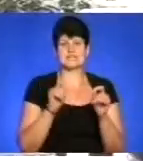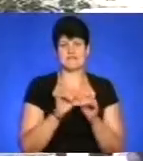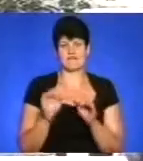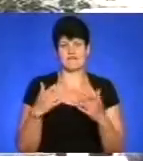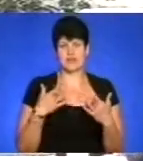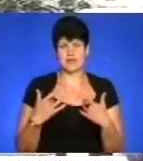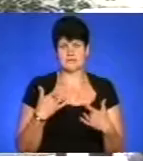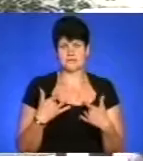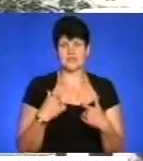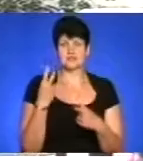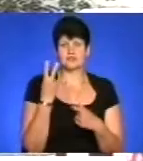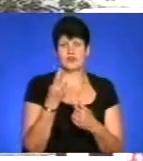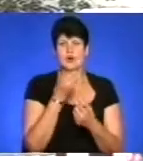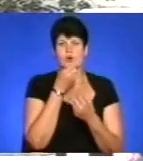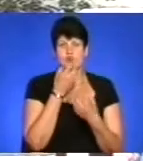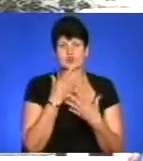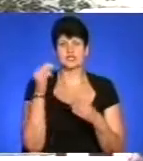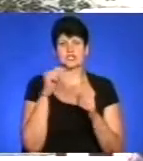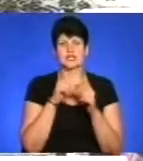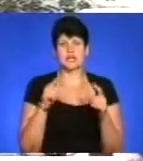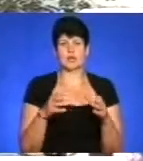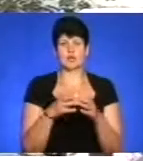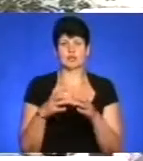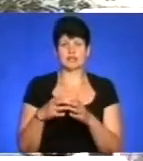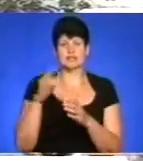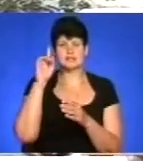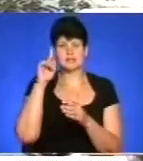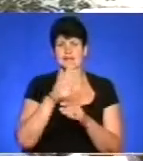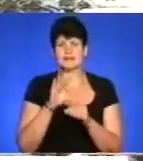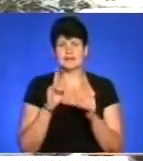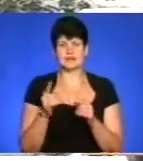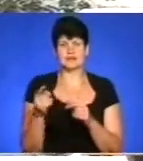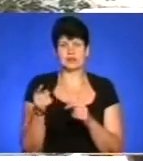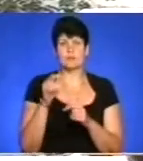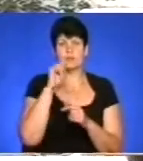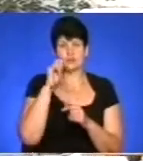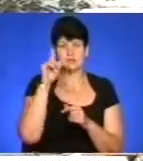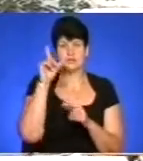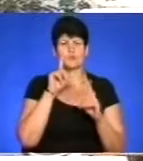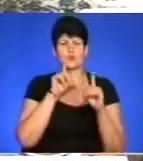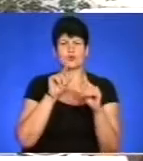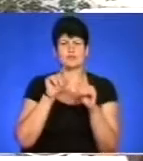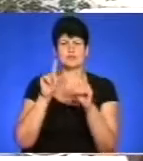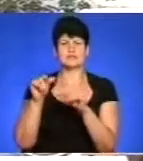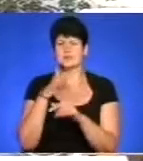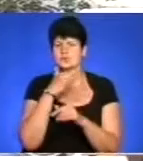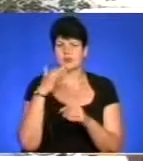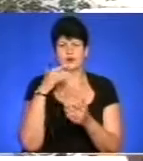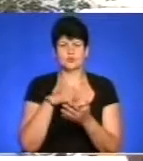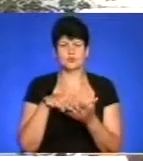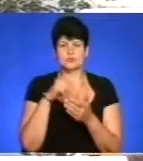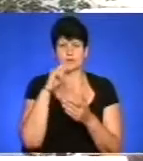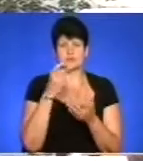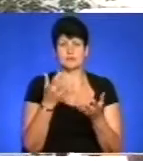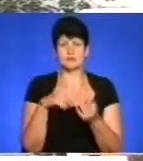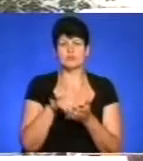таких хороших шкільних колективи, які відомі не тільки в Тернополі, а взагалі по Україні, тому що вже об'їздили багато міст України, брали участь у